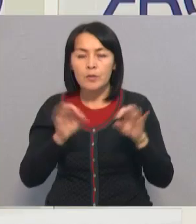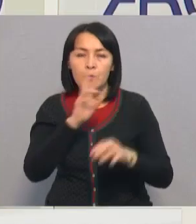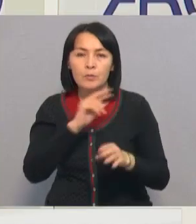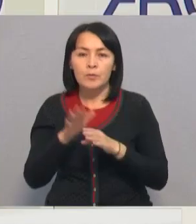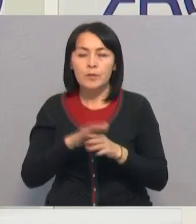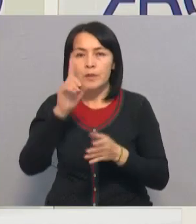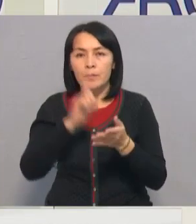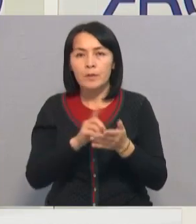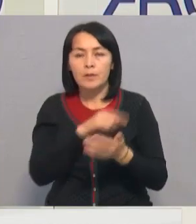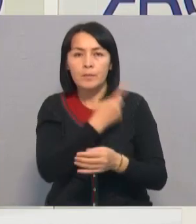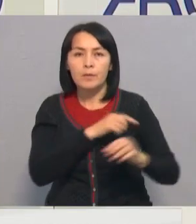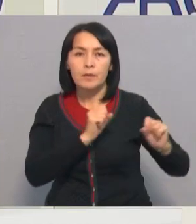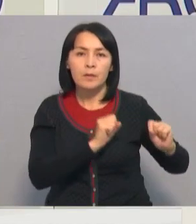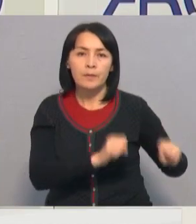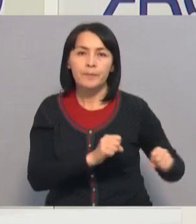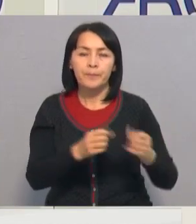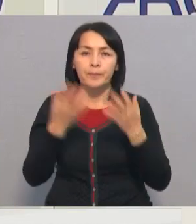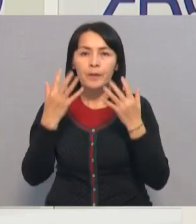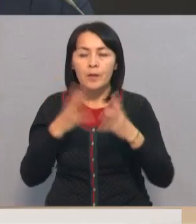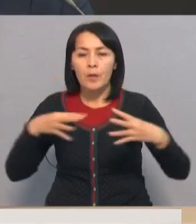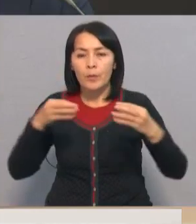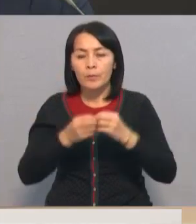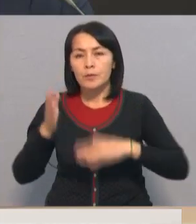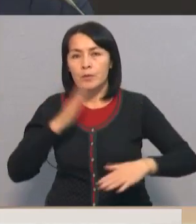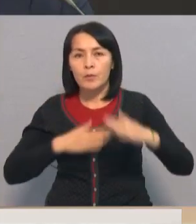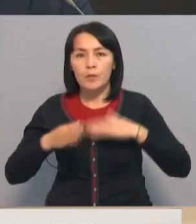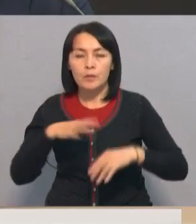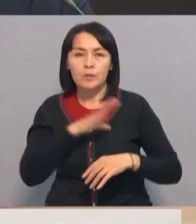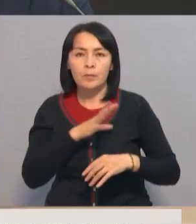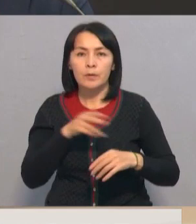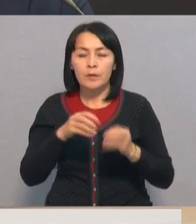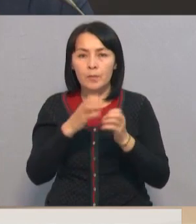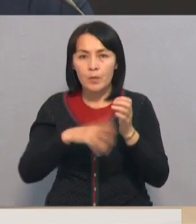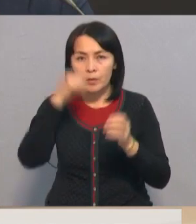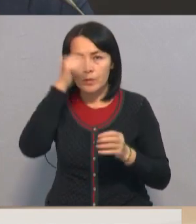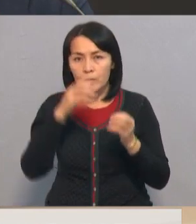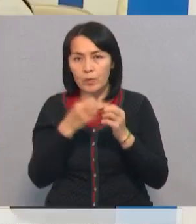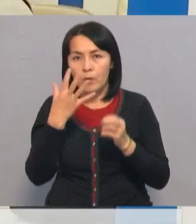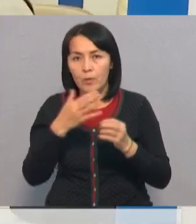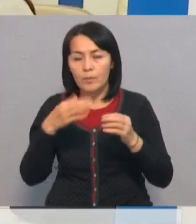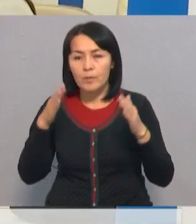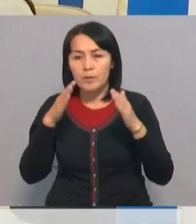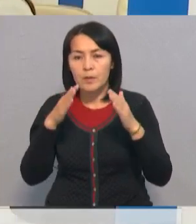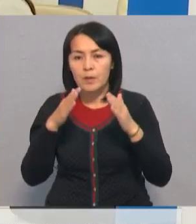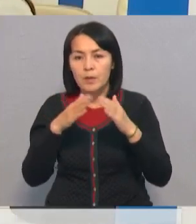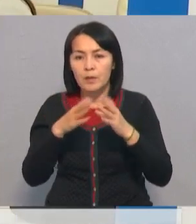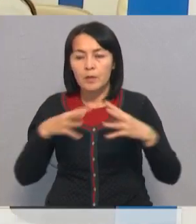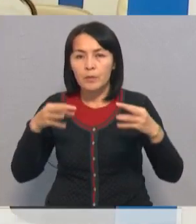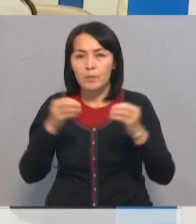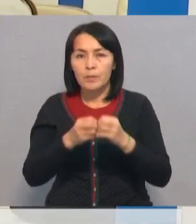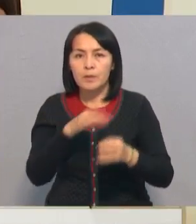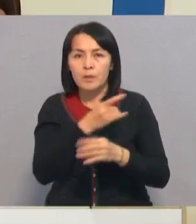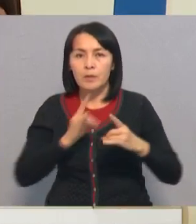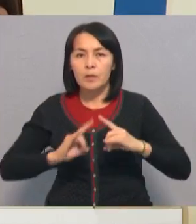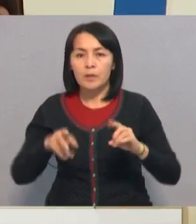Мүндетті әлеметтік медициналық сақтандыру талай ұтпасын қуанышқа бөлеген. 2019 жылы 15 жаңырақ сәбейлі болса, 2021